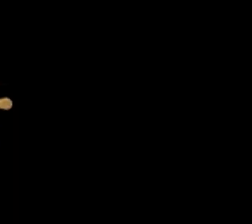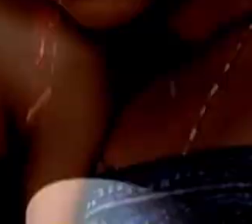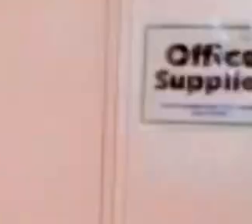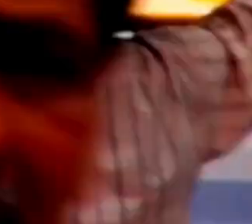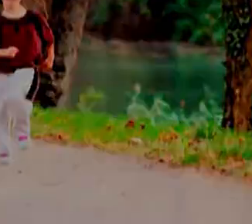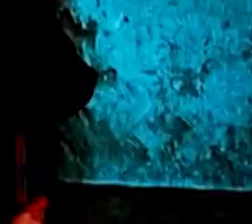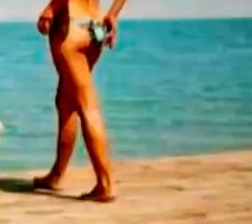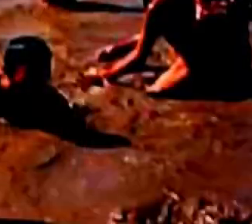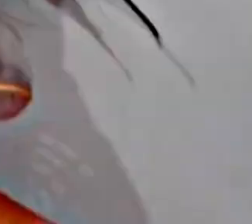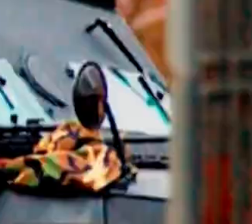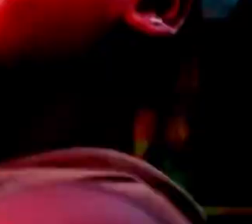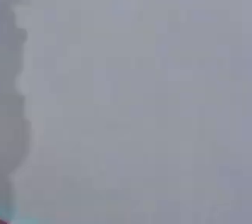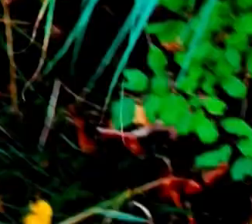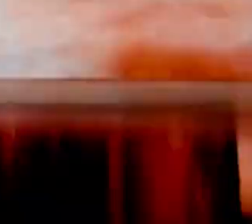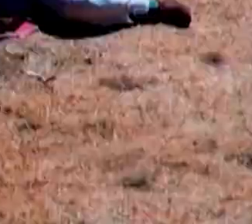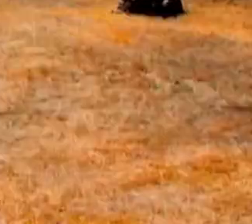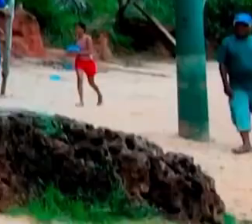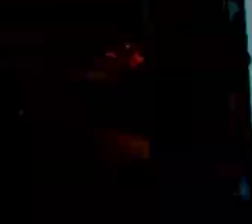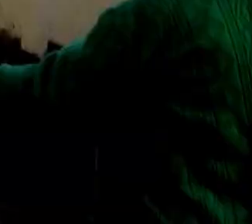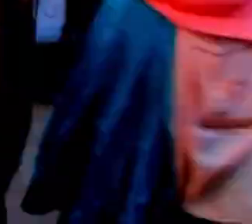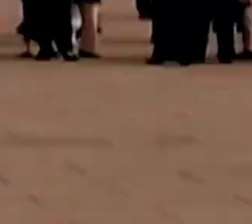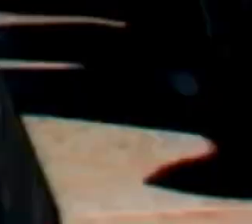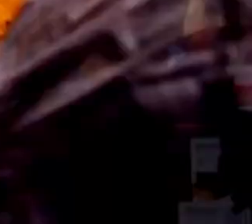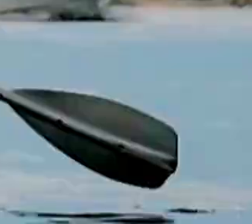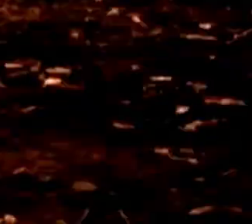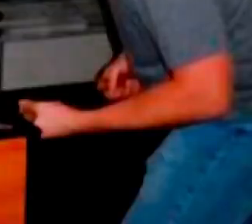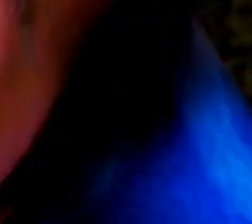Bo jedyne, co macie do powiedzenia, to jest to, że to są ludzie